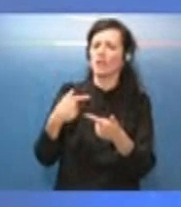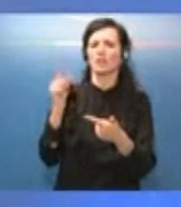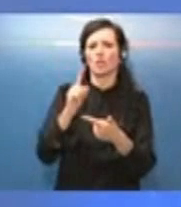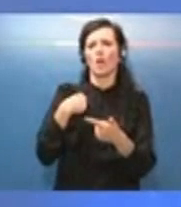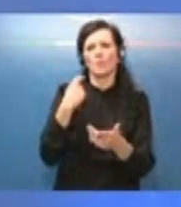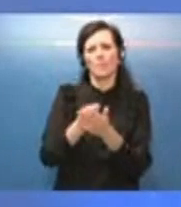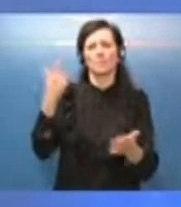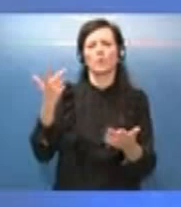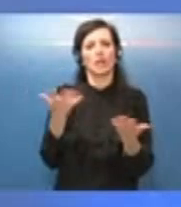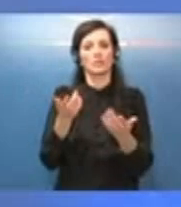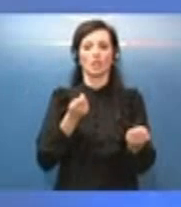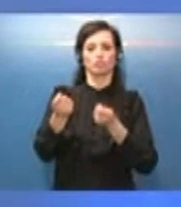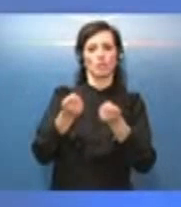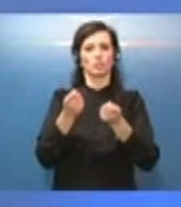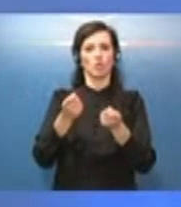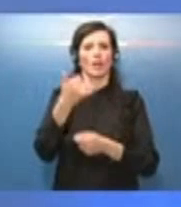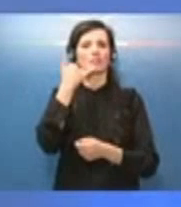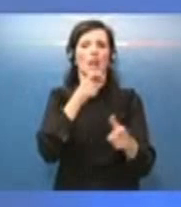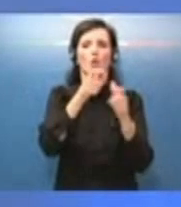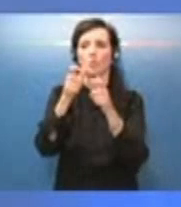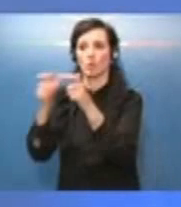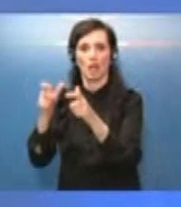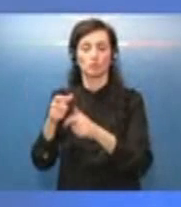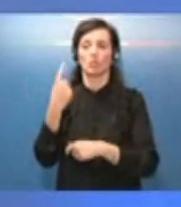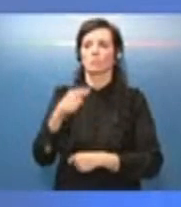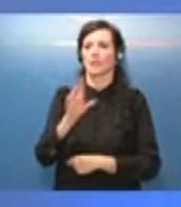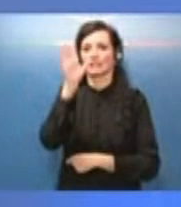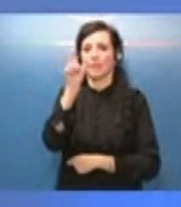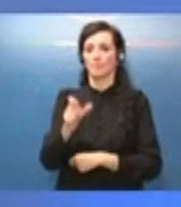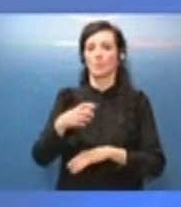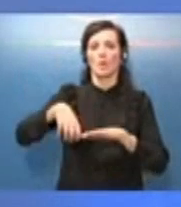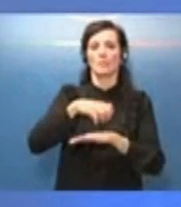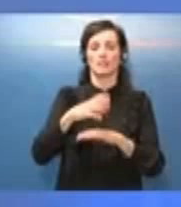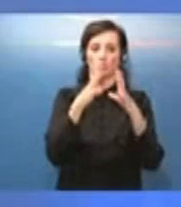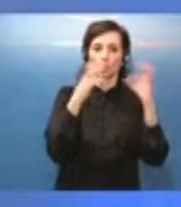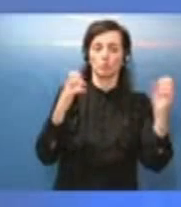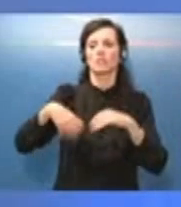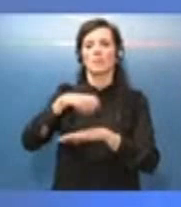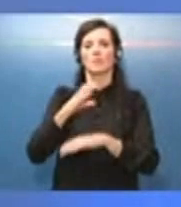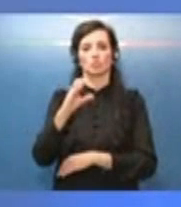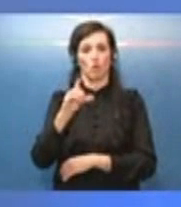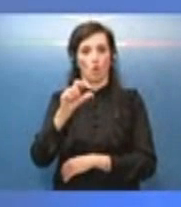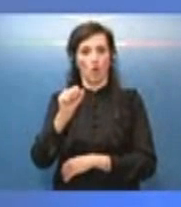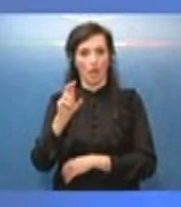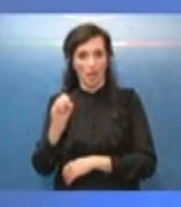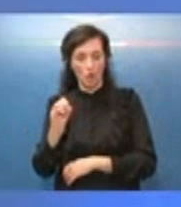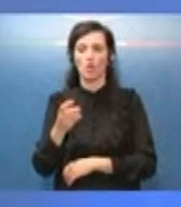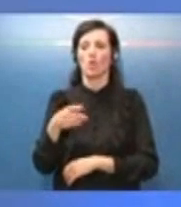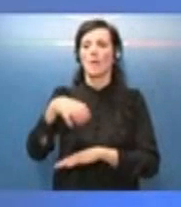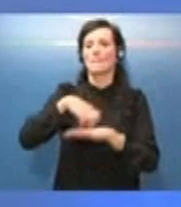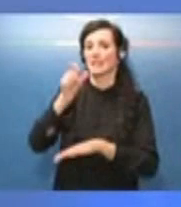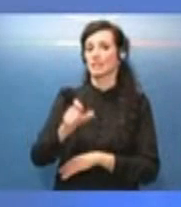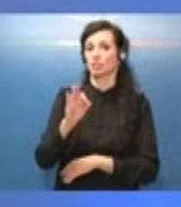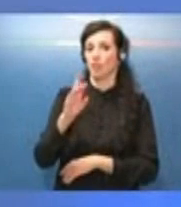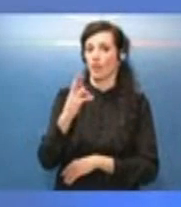telecomunicazioni. e sono il Ministro dell'Industria, il Ministro Colau, il Ministro Franco che presiede tra l'altro questo